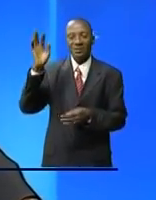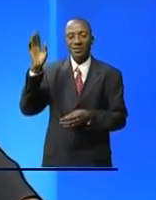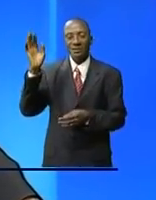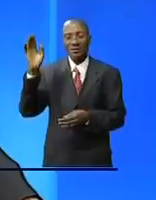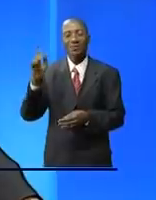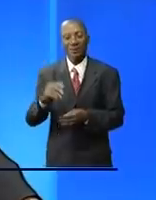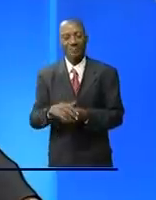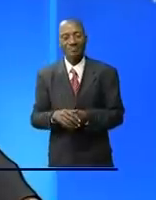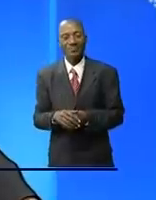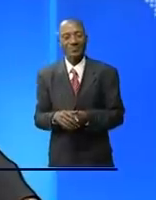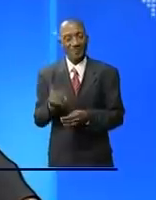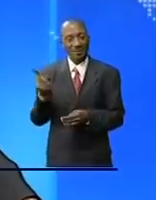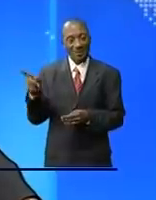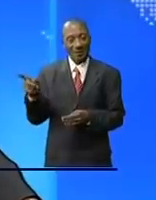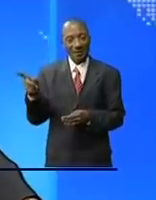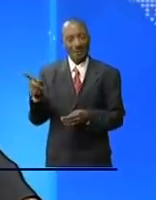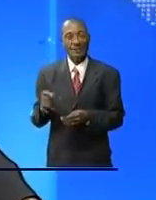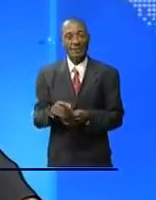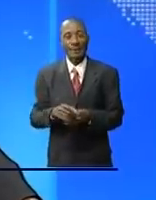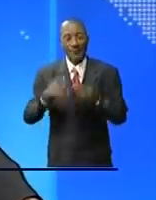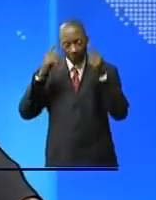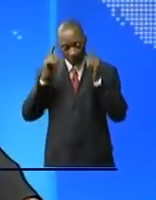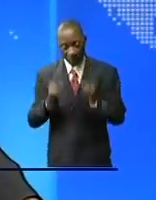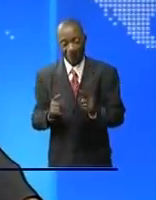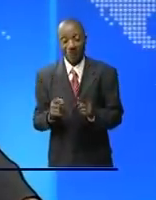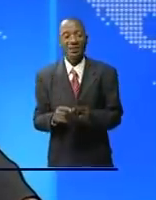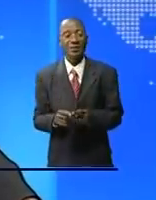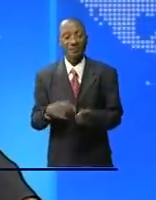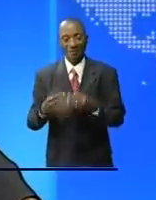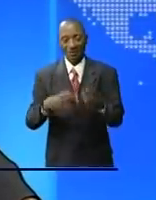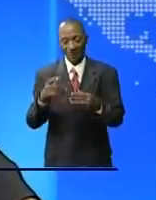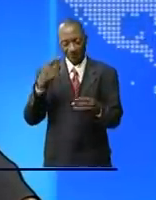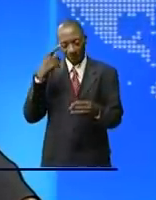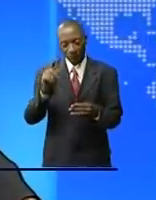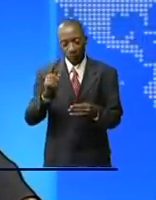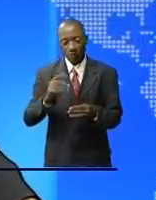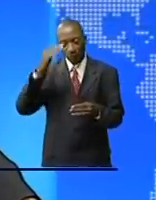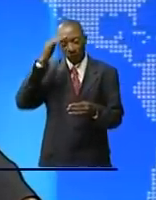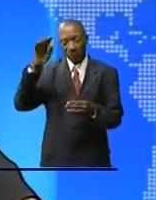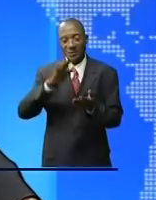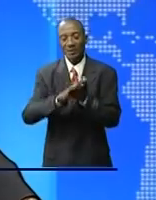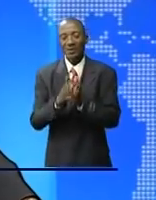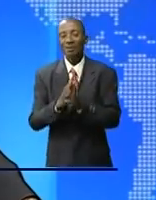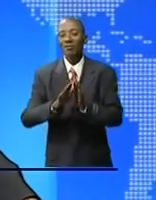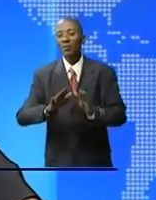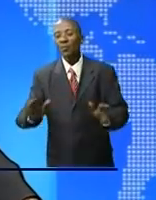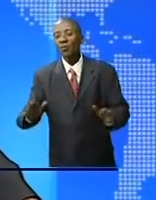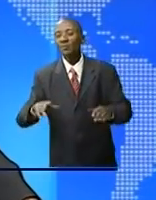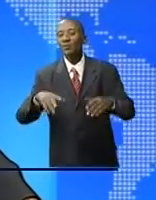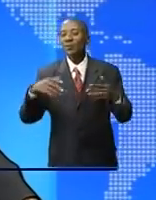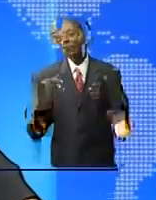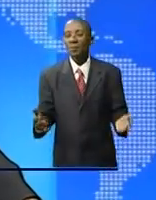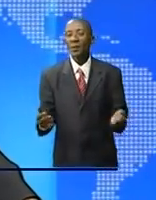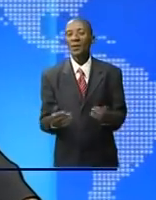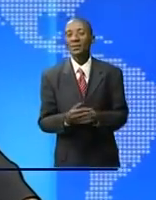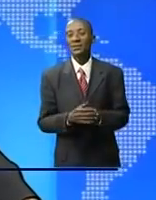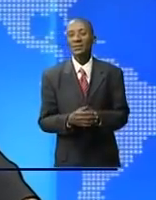et en faire des poubelles en plastique Ce projet de fabrication et d'installation des poubelles a été présenté au recteur de